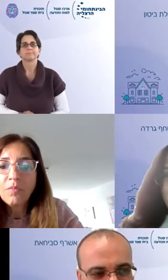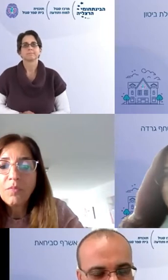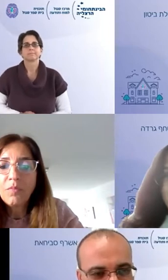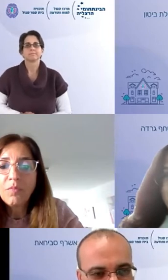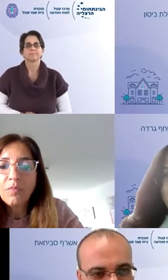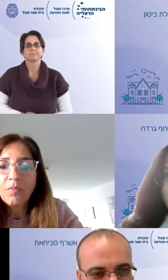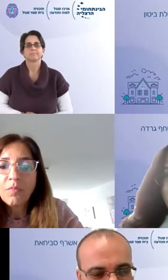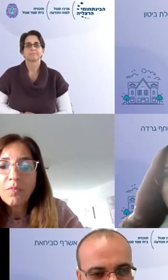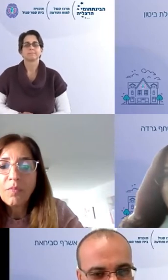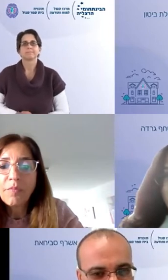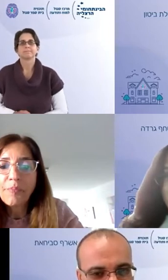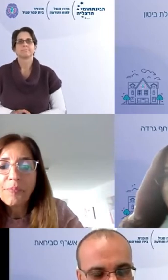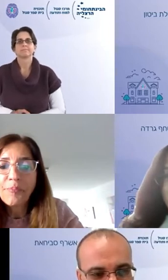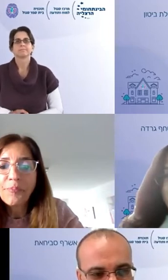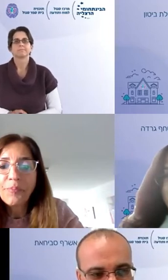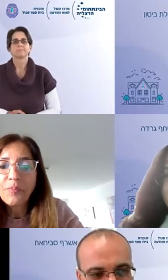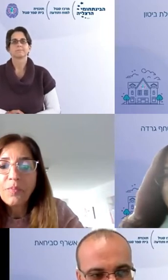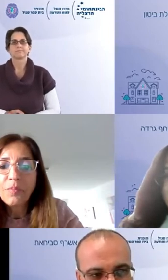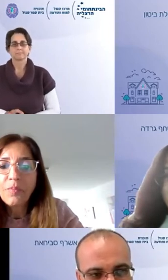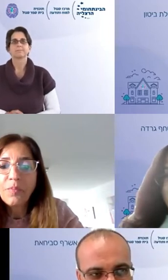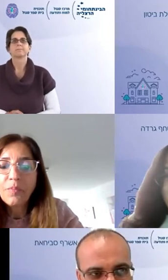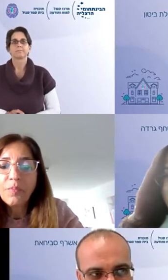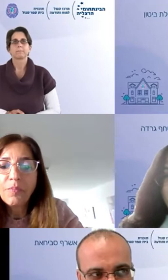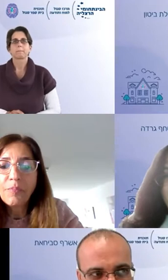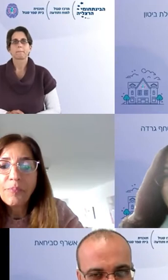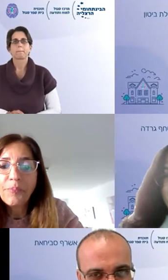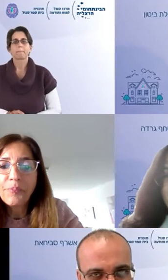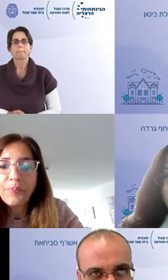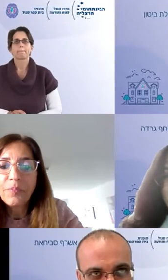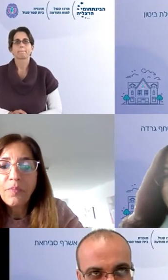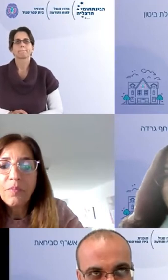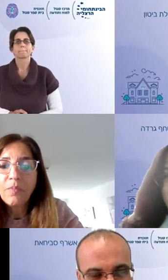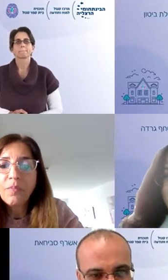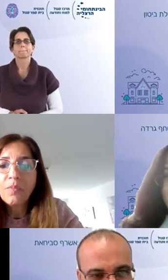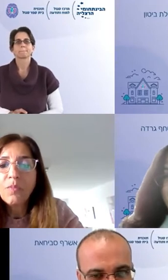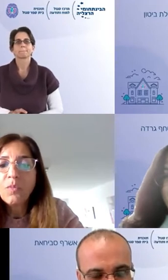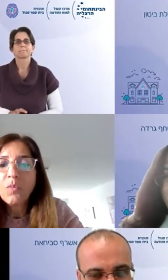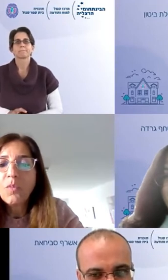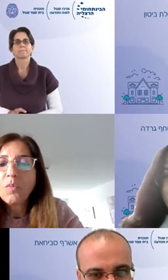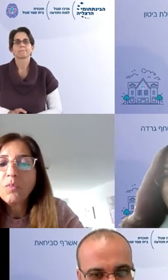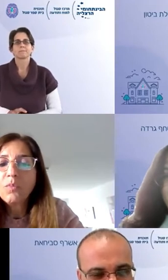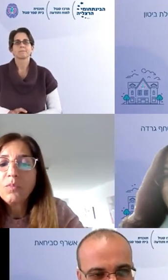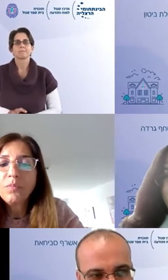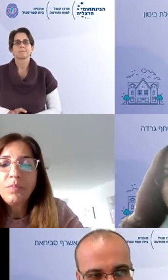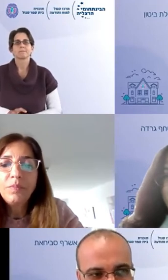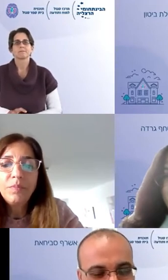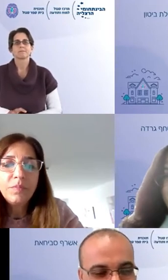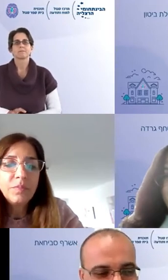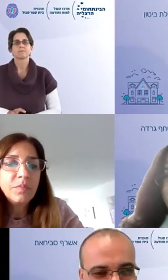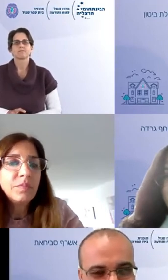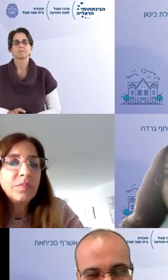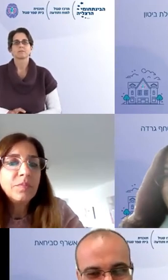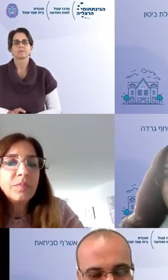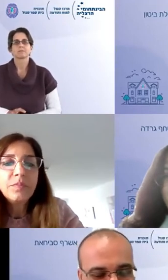תלמידים מאוד חזקה מבחינה לימודית וחשוב להזכיר כאן כי זה אחד מהדברים שאנחנו